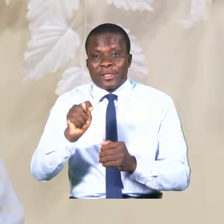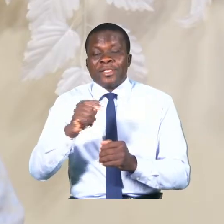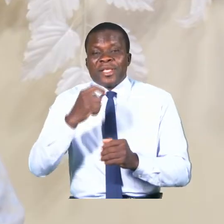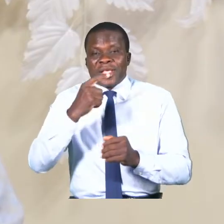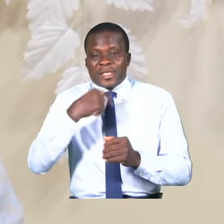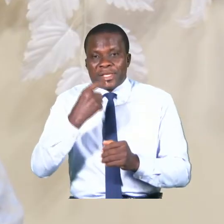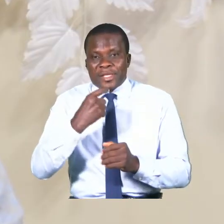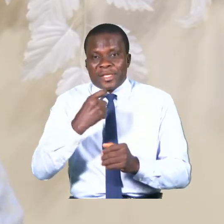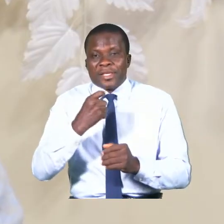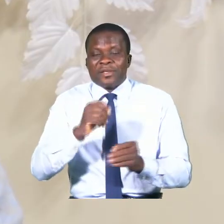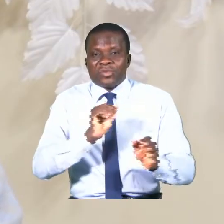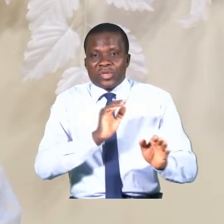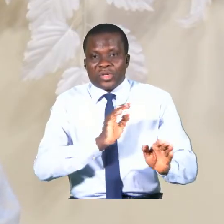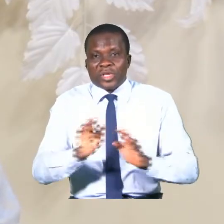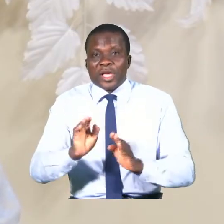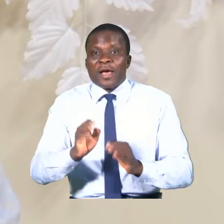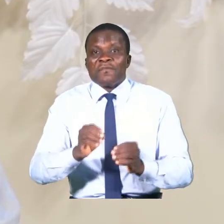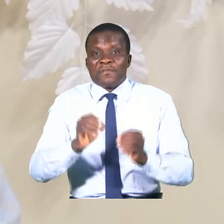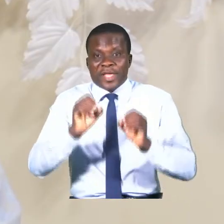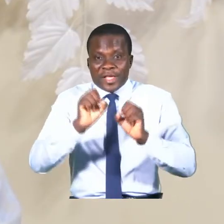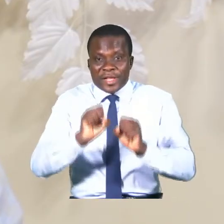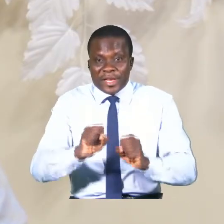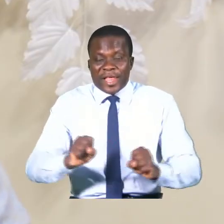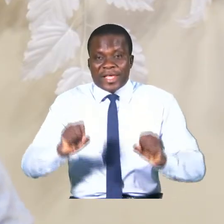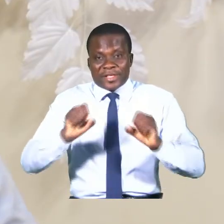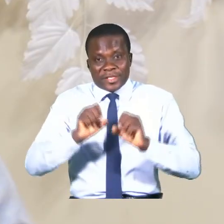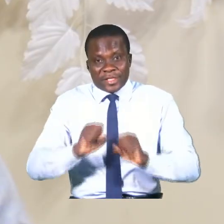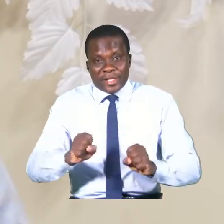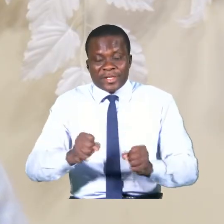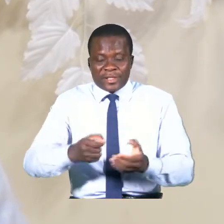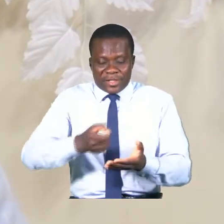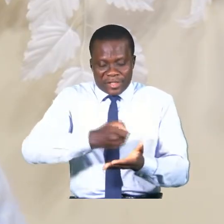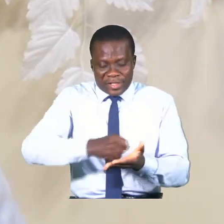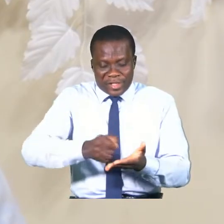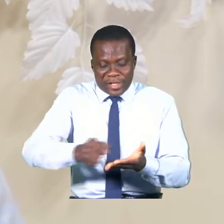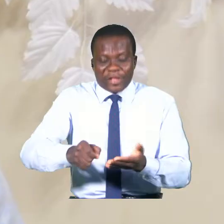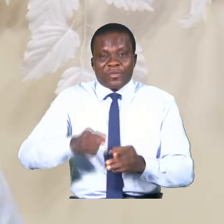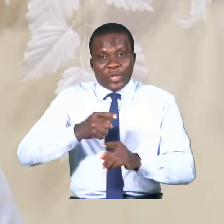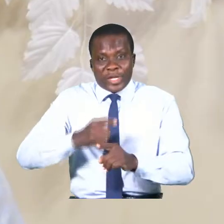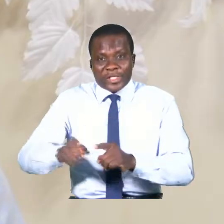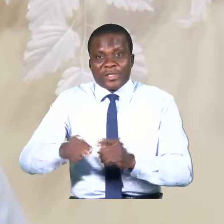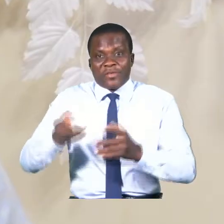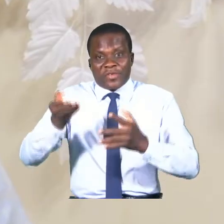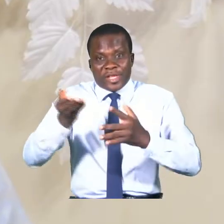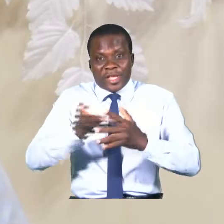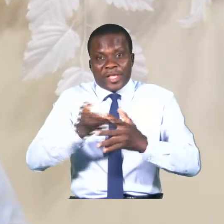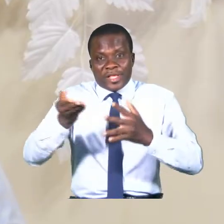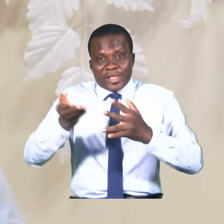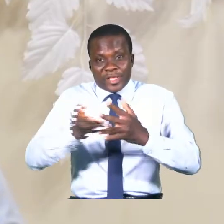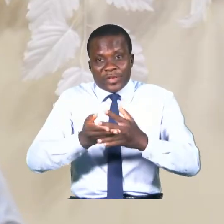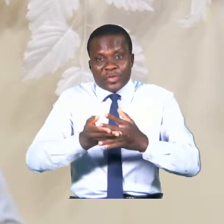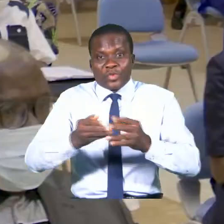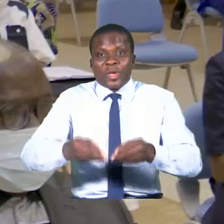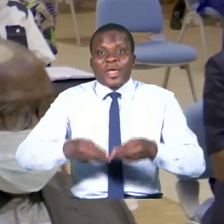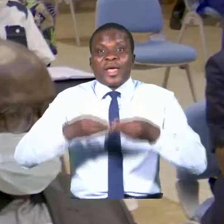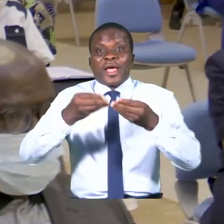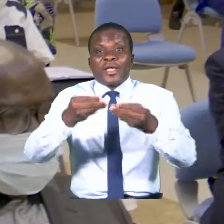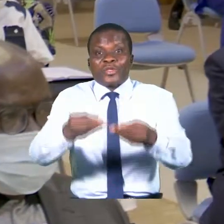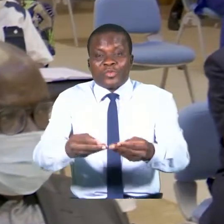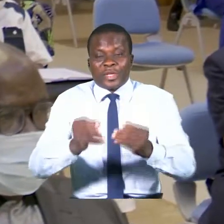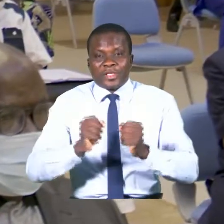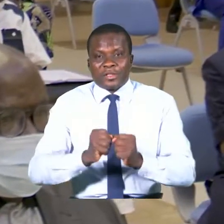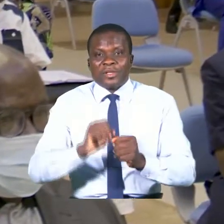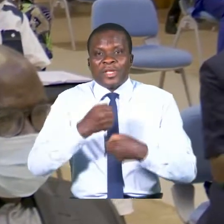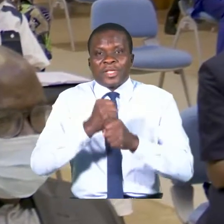en fait la synthèse et l'apport des différents documentations au CCN. Créé